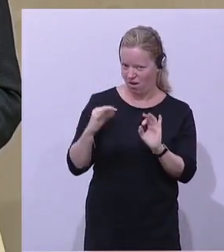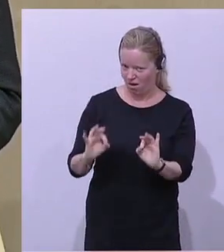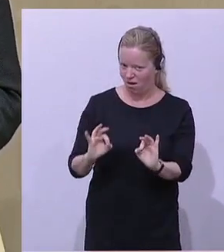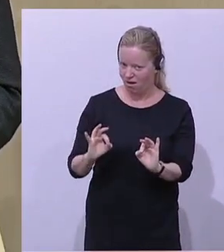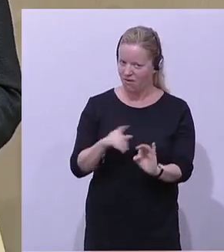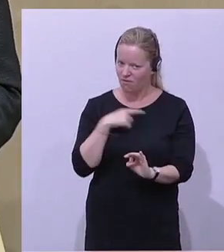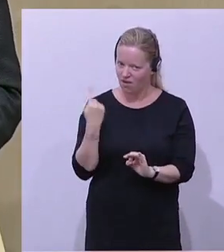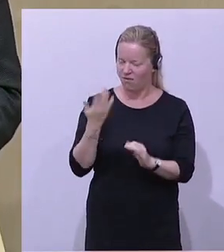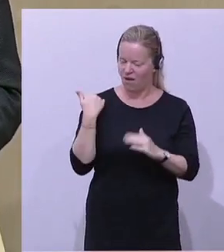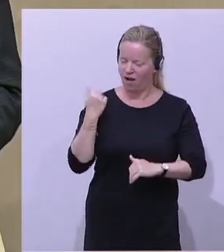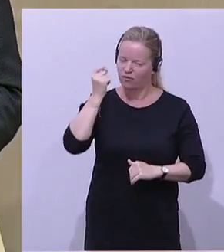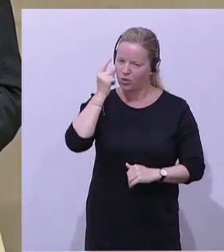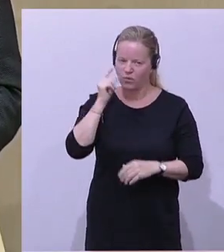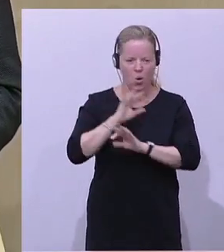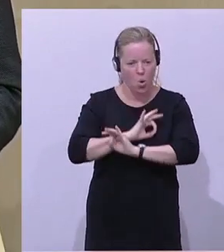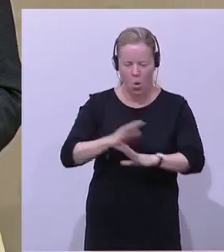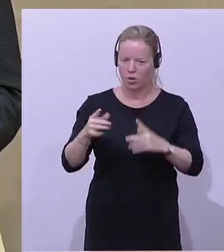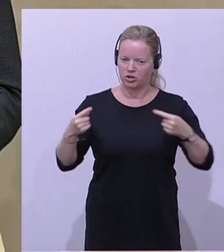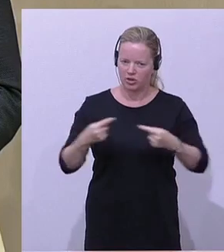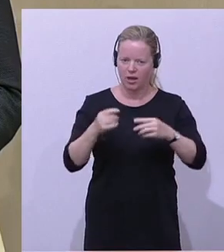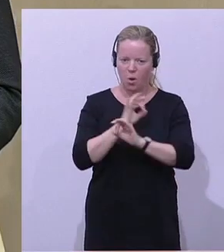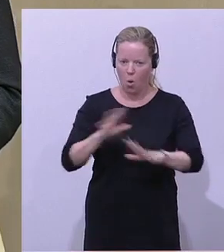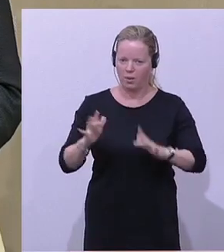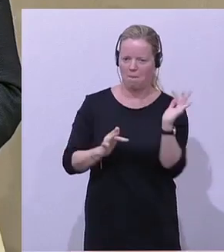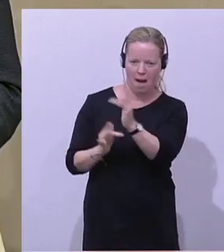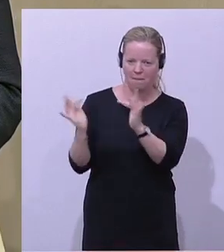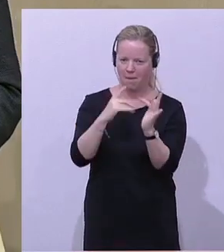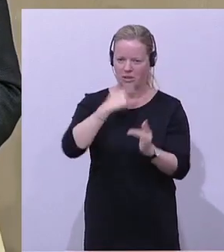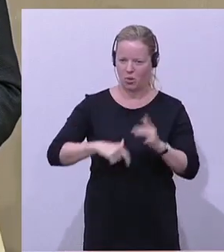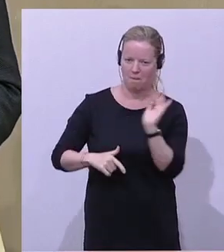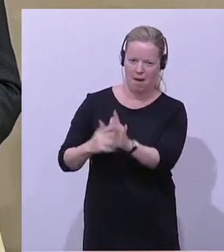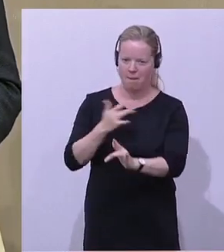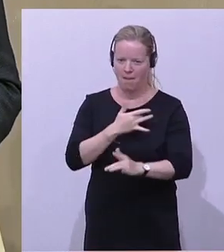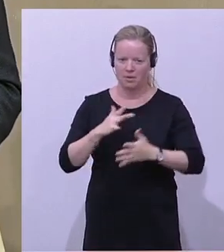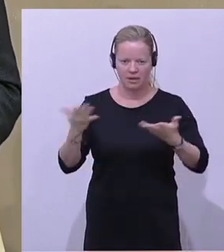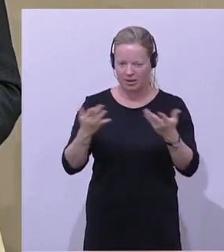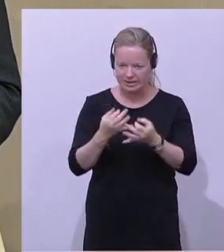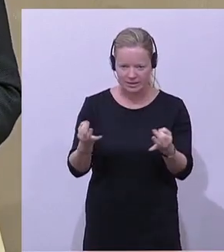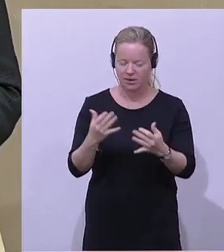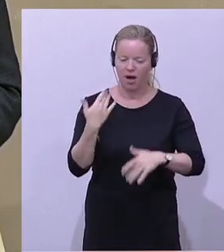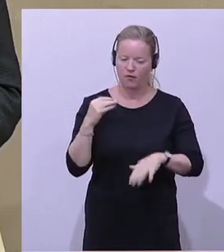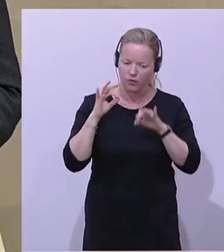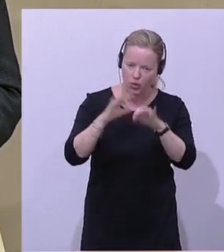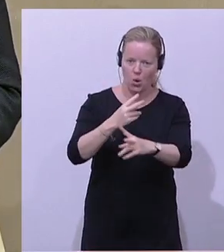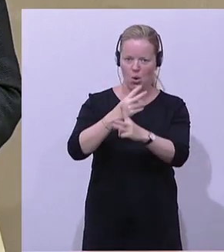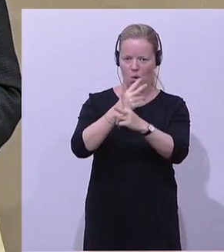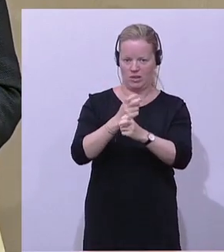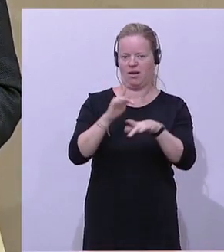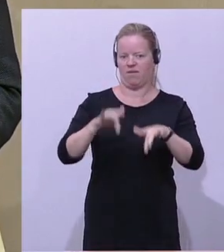haben mit Vernunft, ohne Streit, ohne persönliche Anfeindungen Lösungen gesucht und für Österreich gearbeitet.